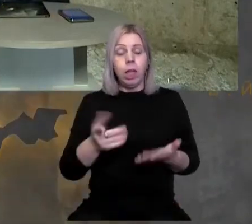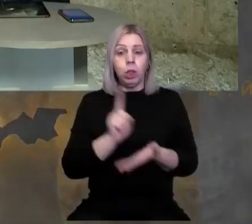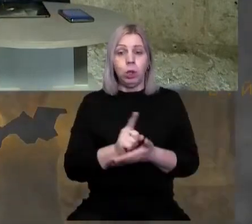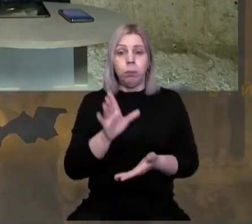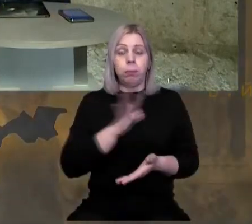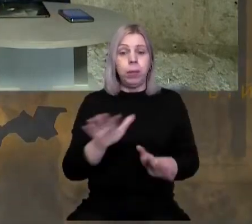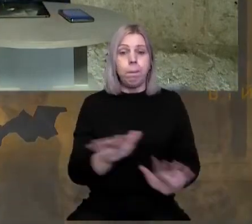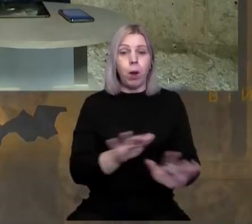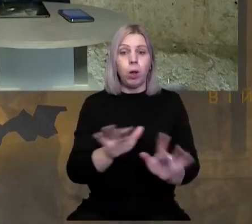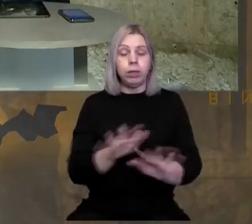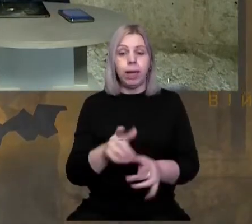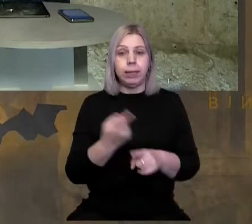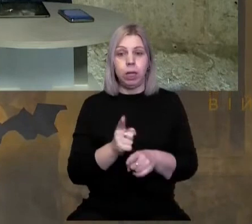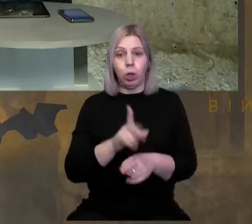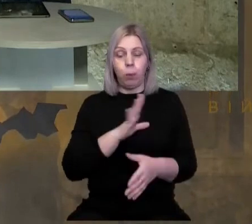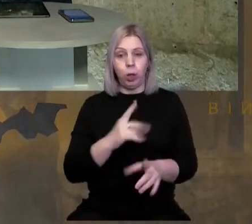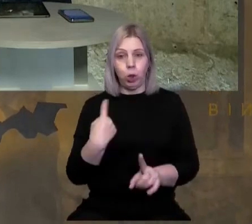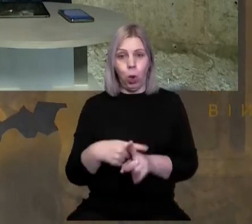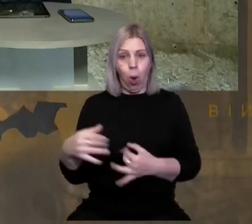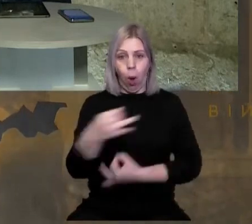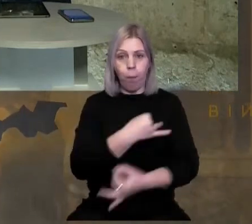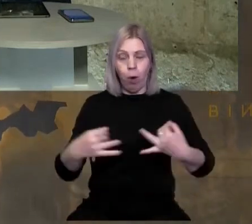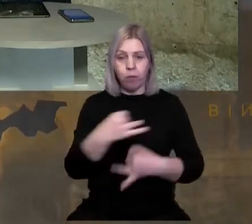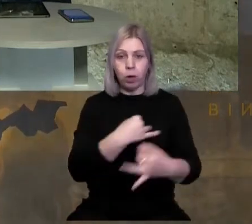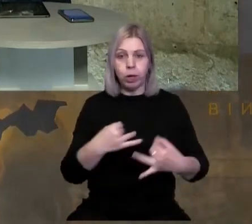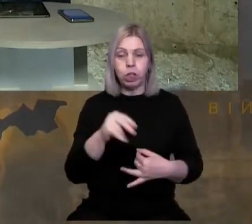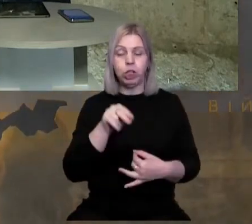має бути процес цей? Це має бути додаткове обговорення?